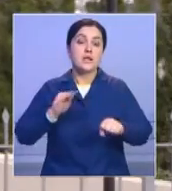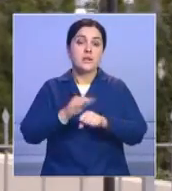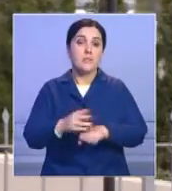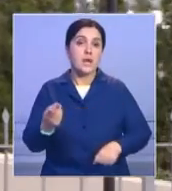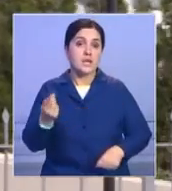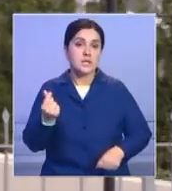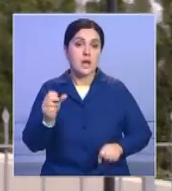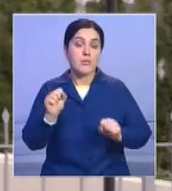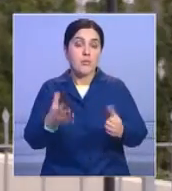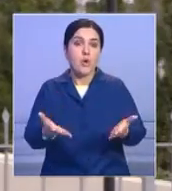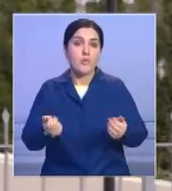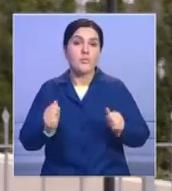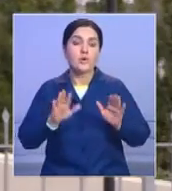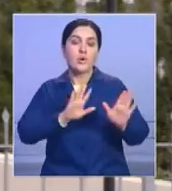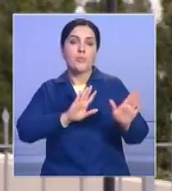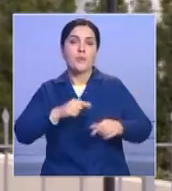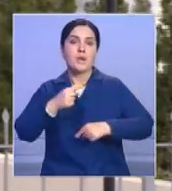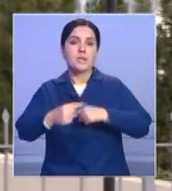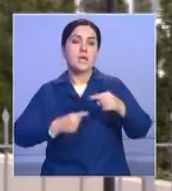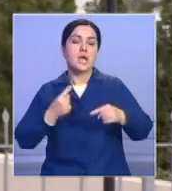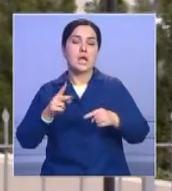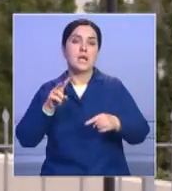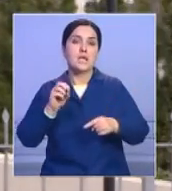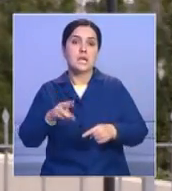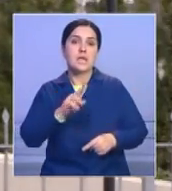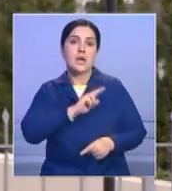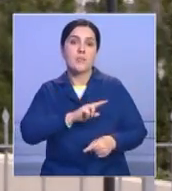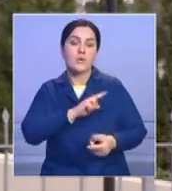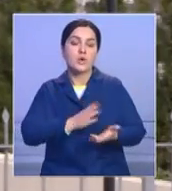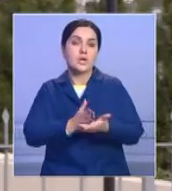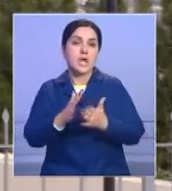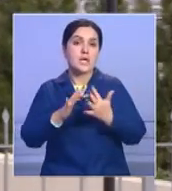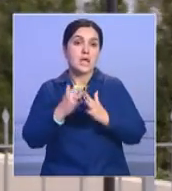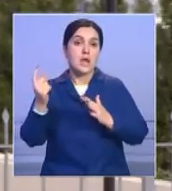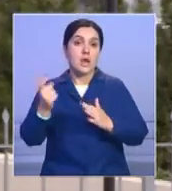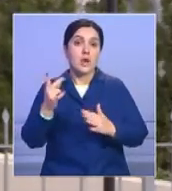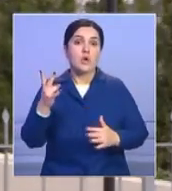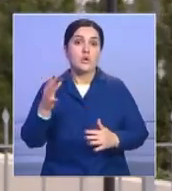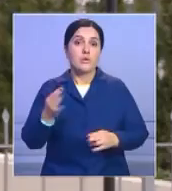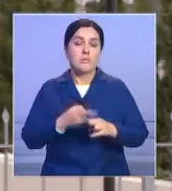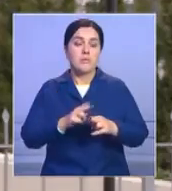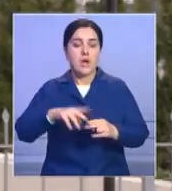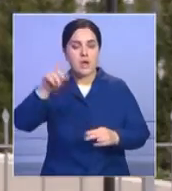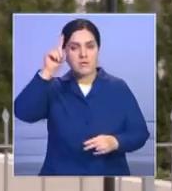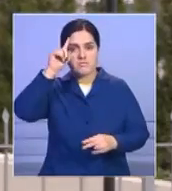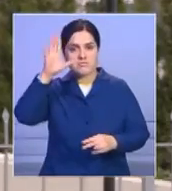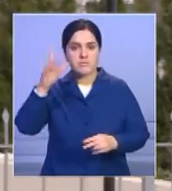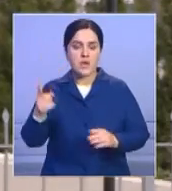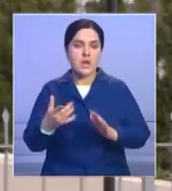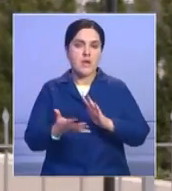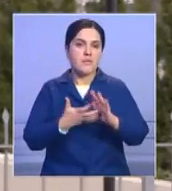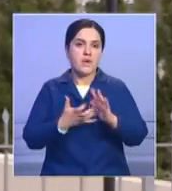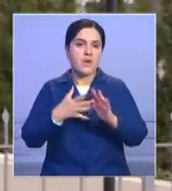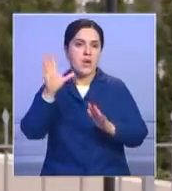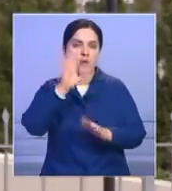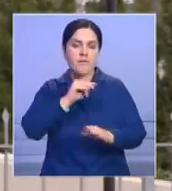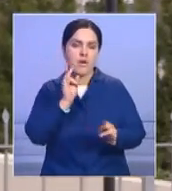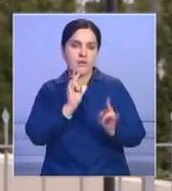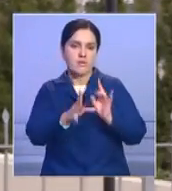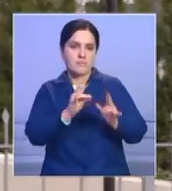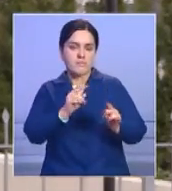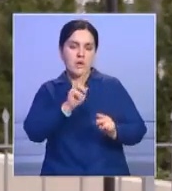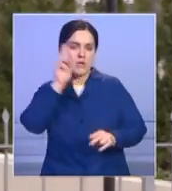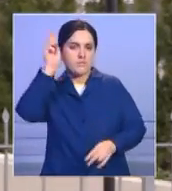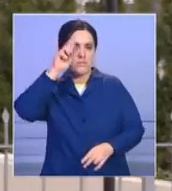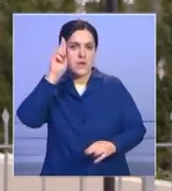деньги педагог мог получить только спустя несколько лет работы в сельской местности. К сожалению, популярности профессии это никак не прибавило. И тем не менее, в